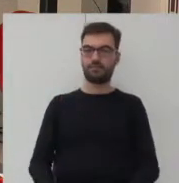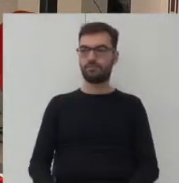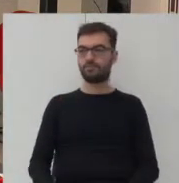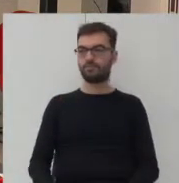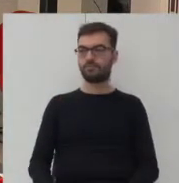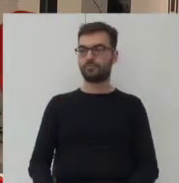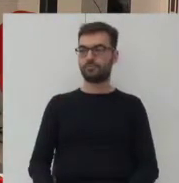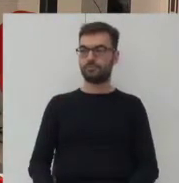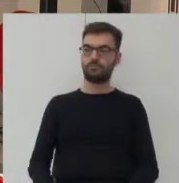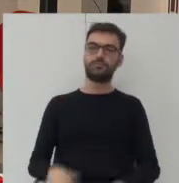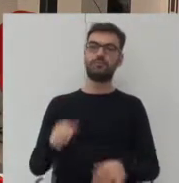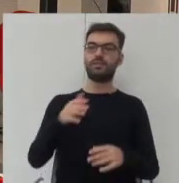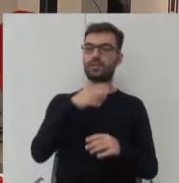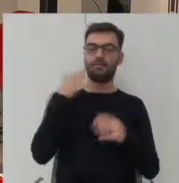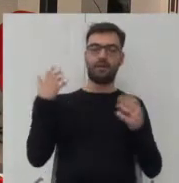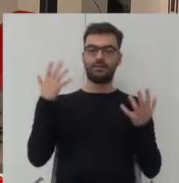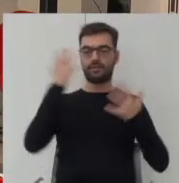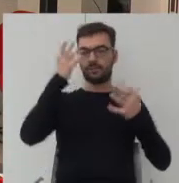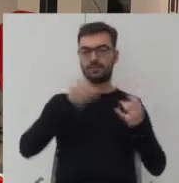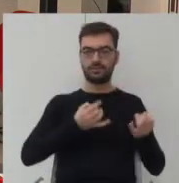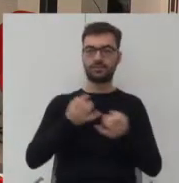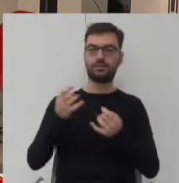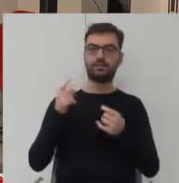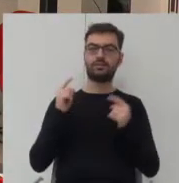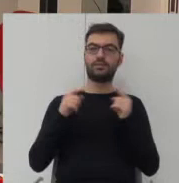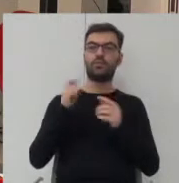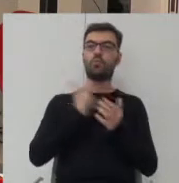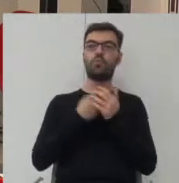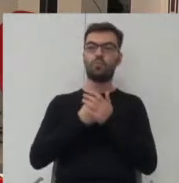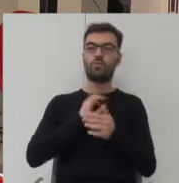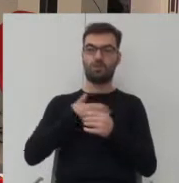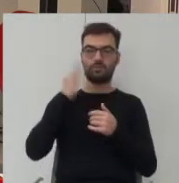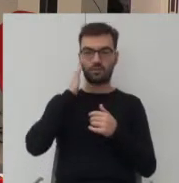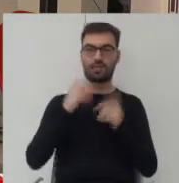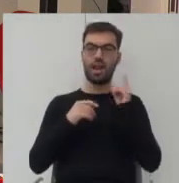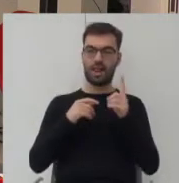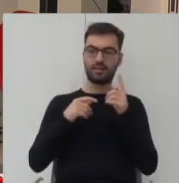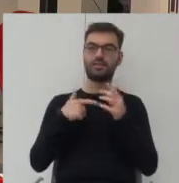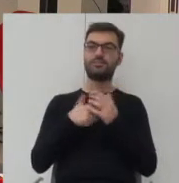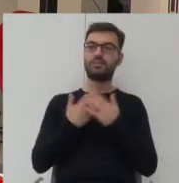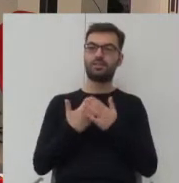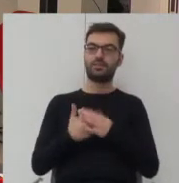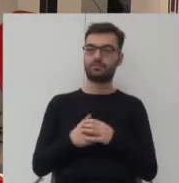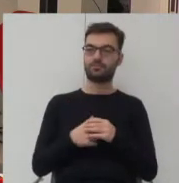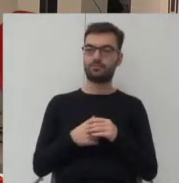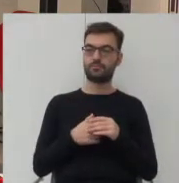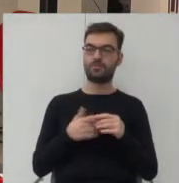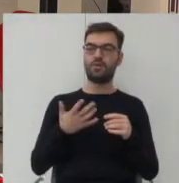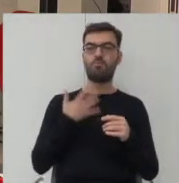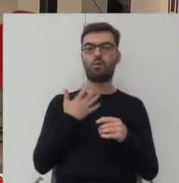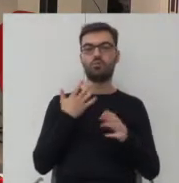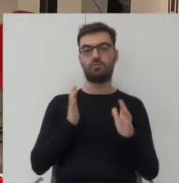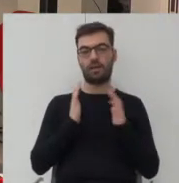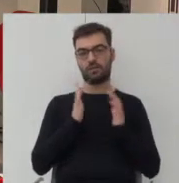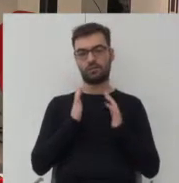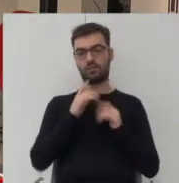ma takiego pędu że tak powiem tam na kupno własnego mieszkania ale myślę że to się wiąże jakby z poczuciem bezpieczeństwa ludzie